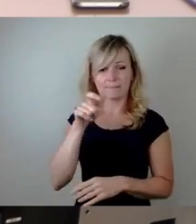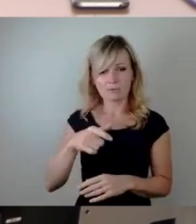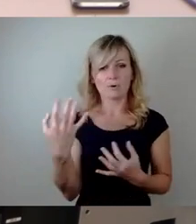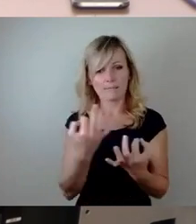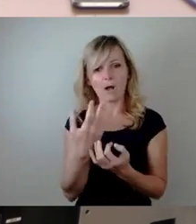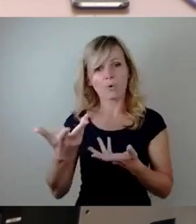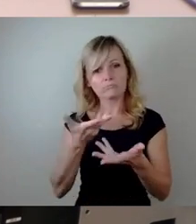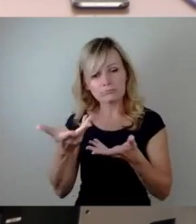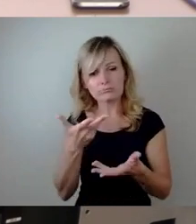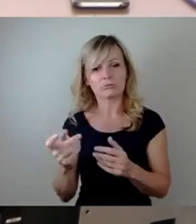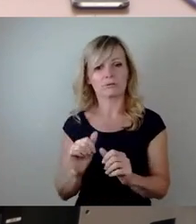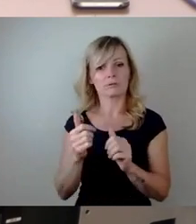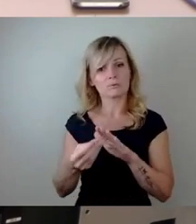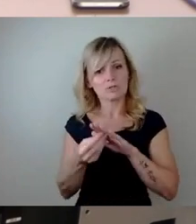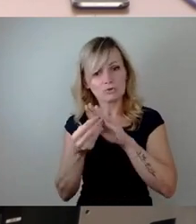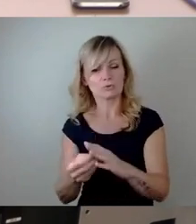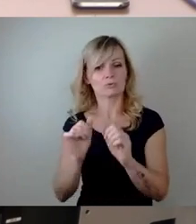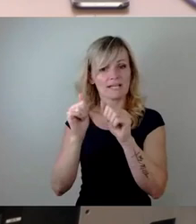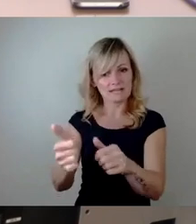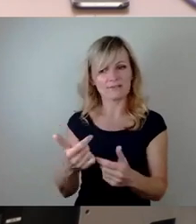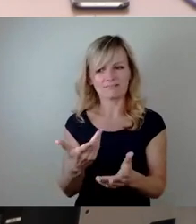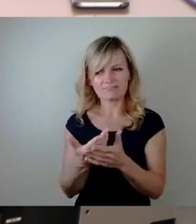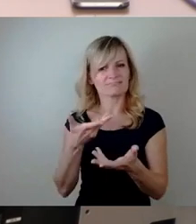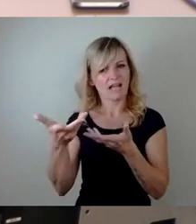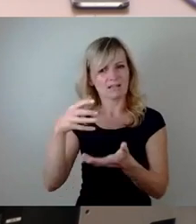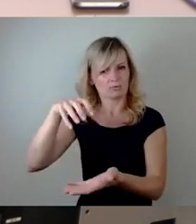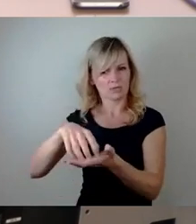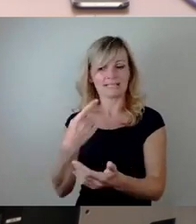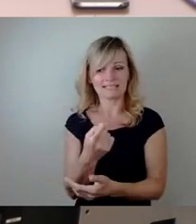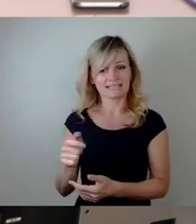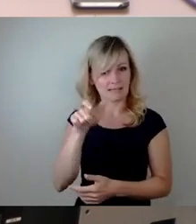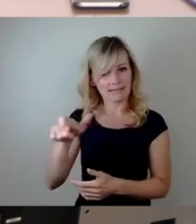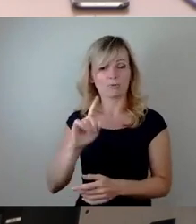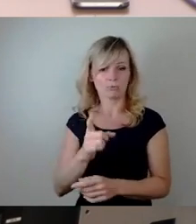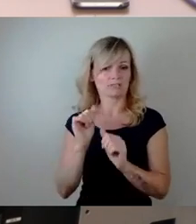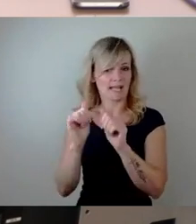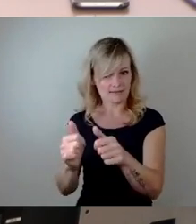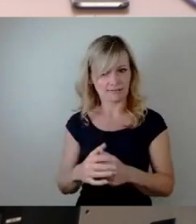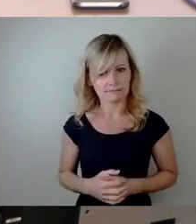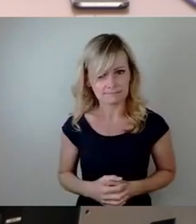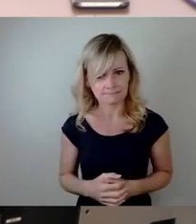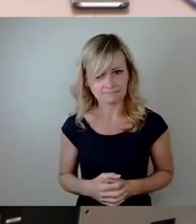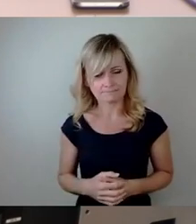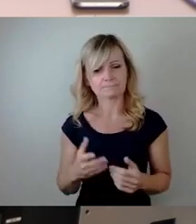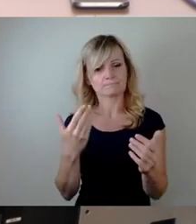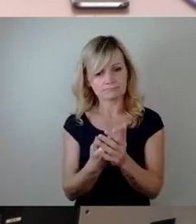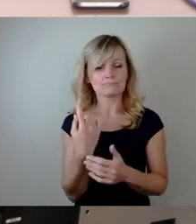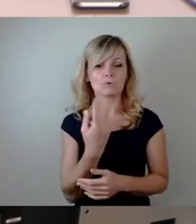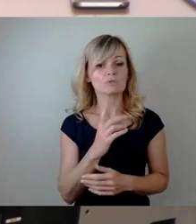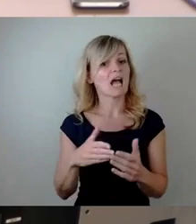Unterstützung. Diesen Menschen muss geholfen werden. Auch dazu braucht es unser Angebot.